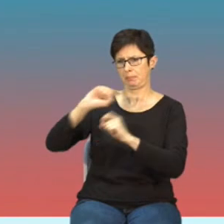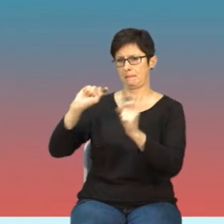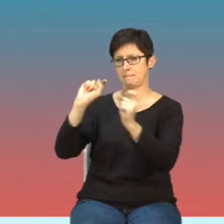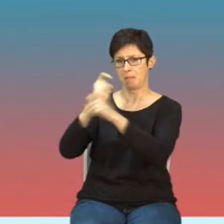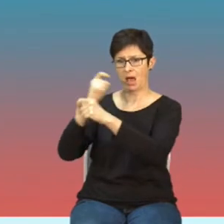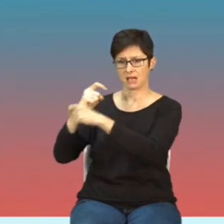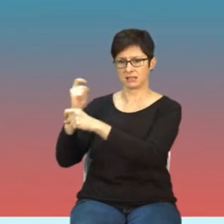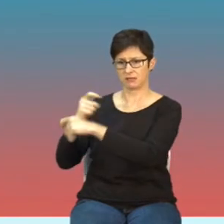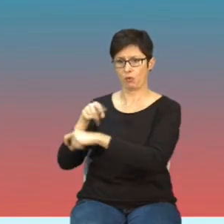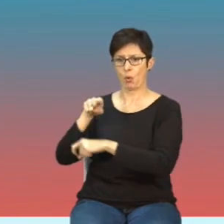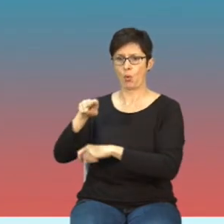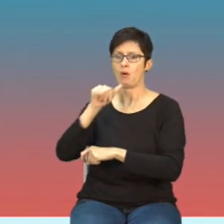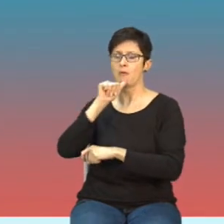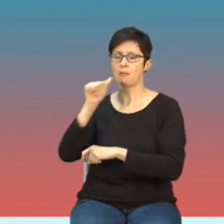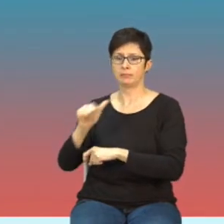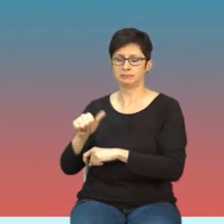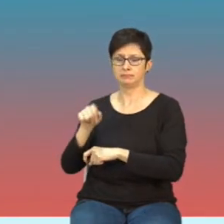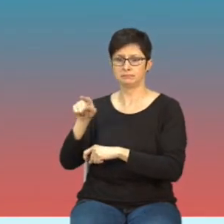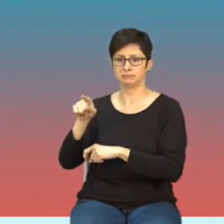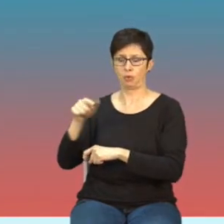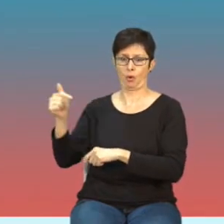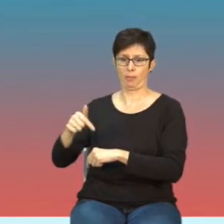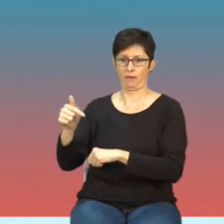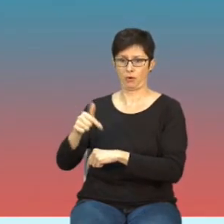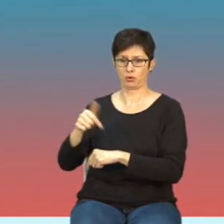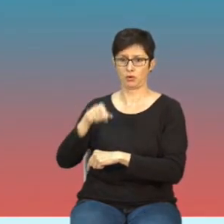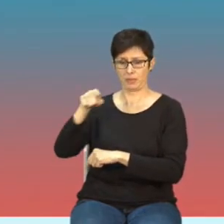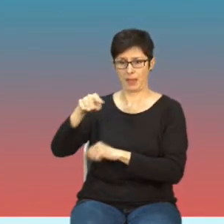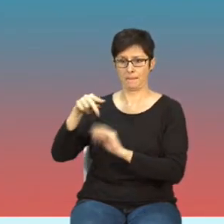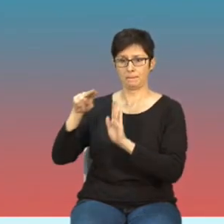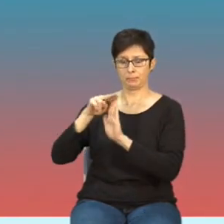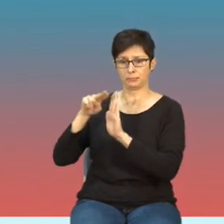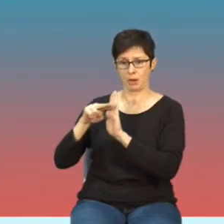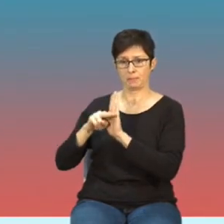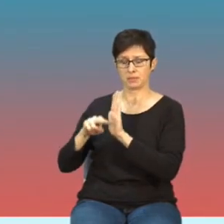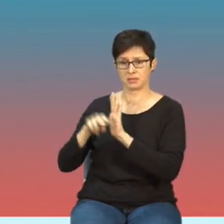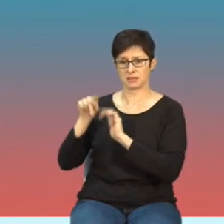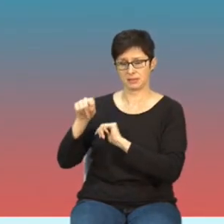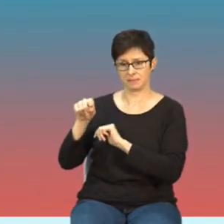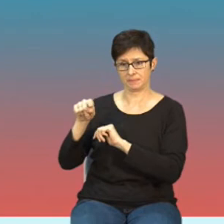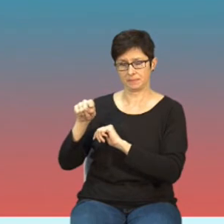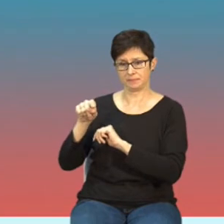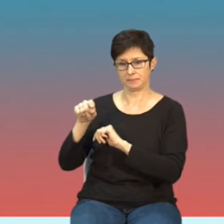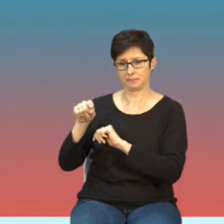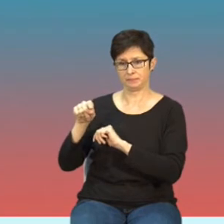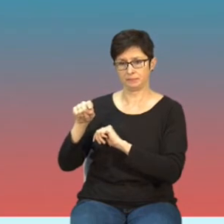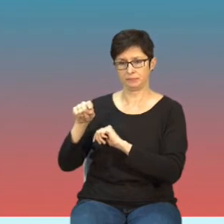Unii Europejskiej obowiązują te te przepisy